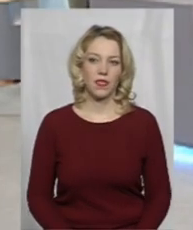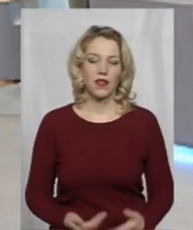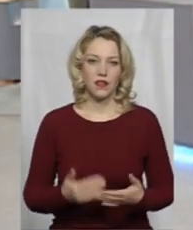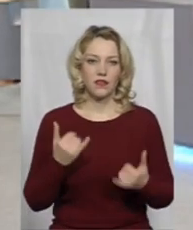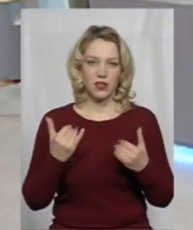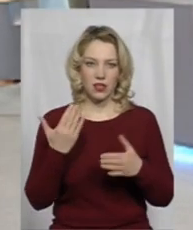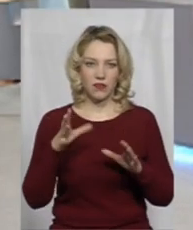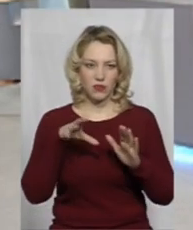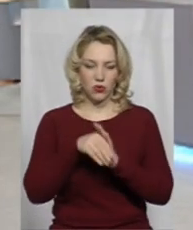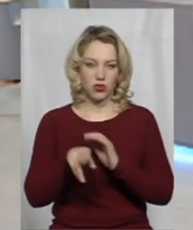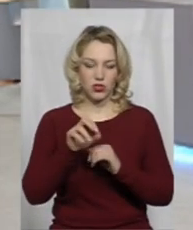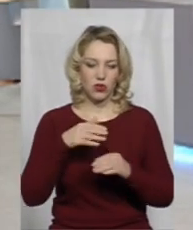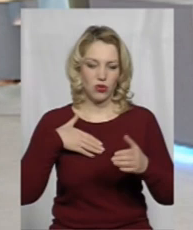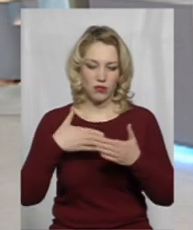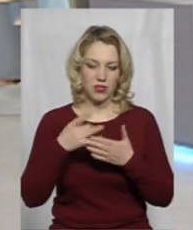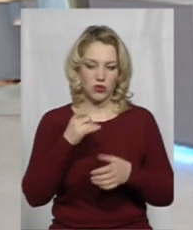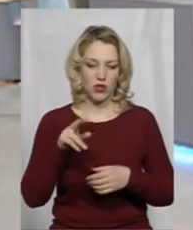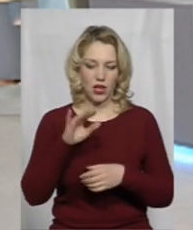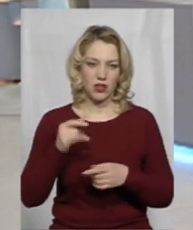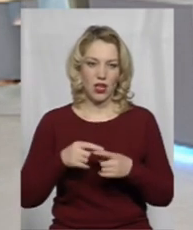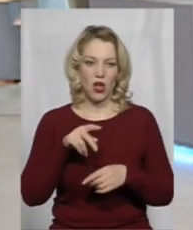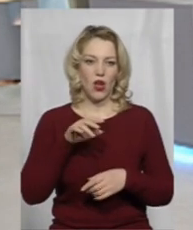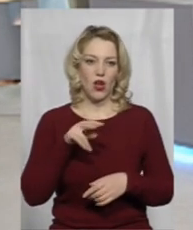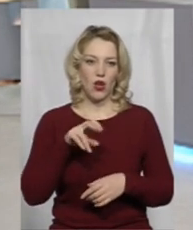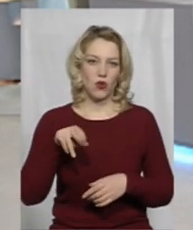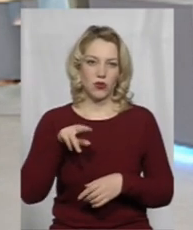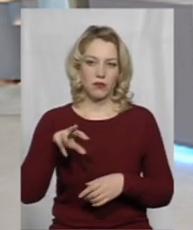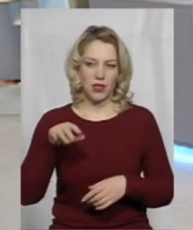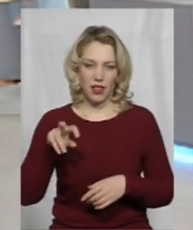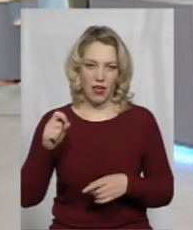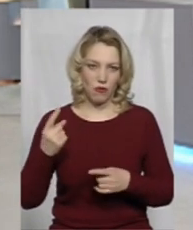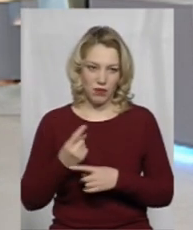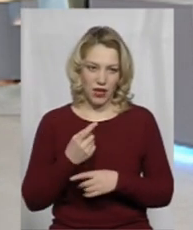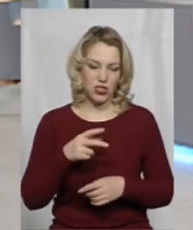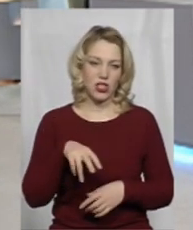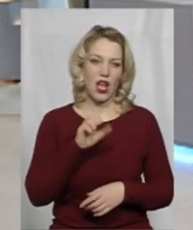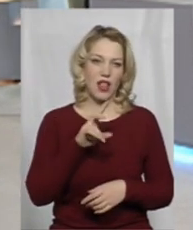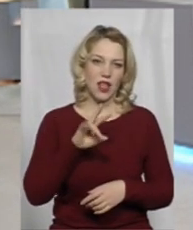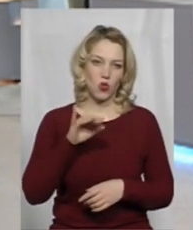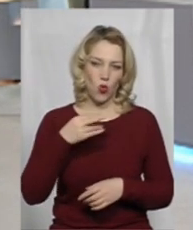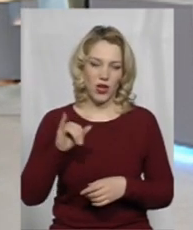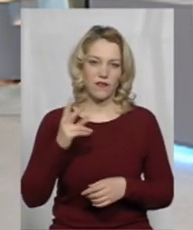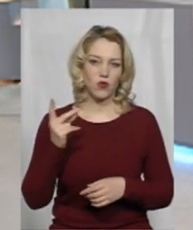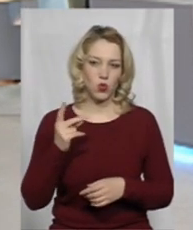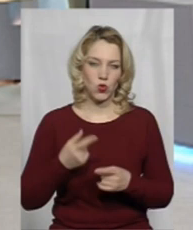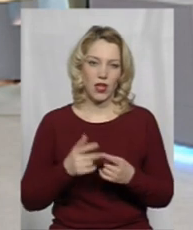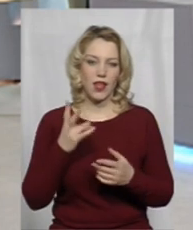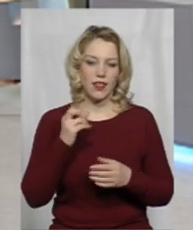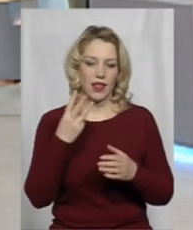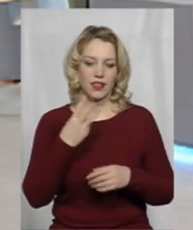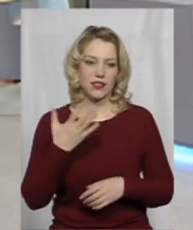Віднині Ви входите до Громадської ради, пані Людмила у перше, пан Анатолій у друге, так? Так, так. На